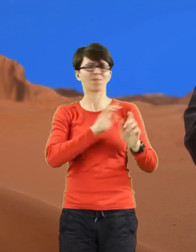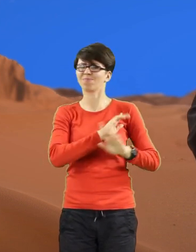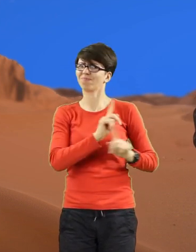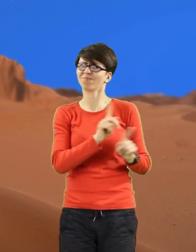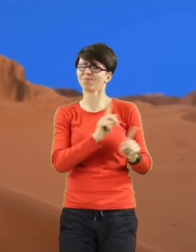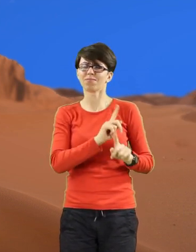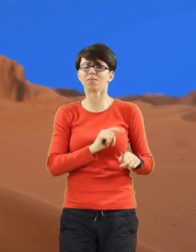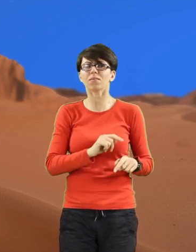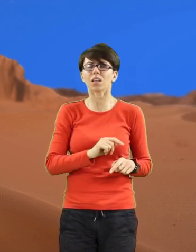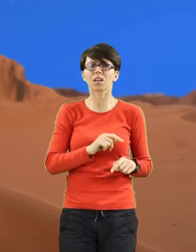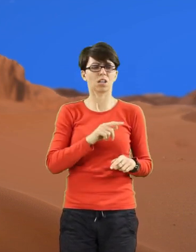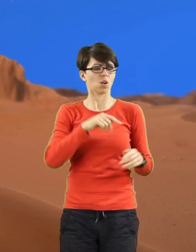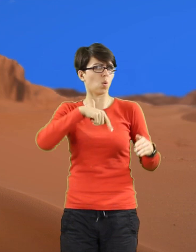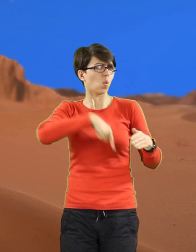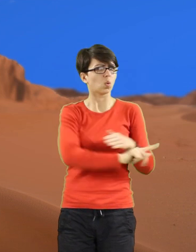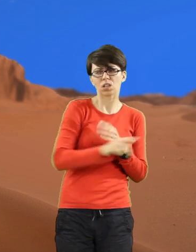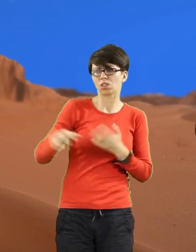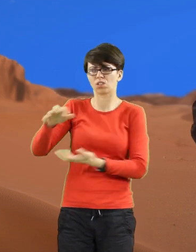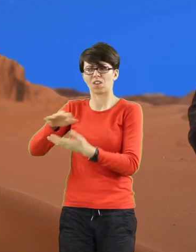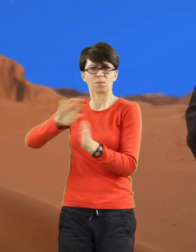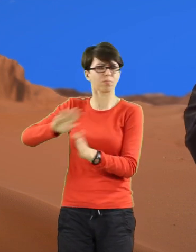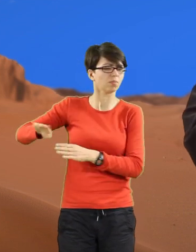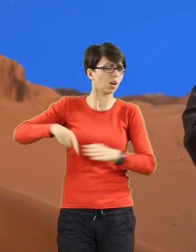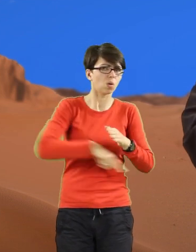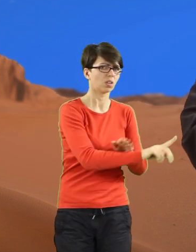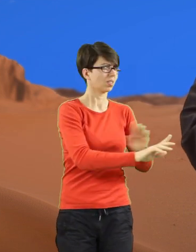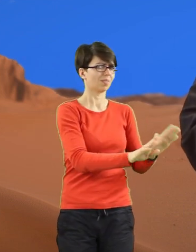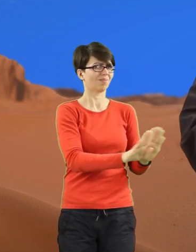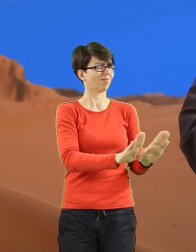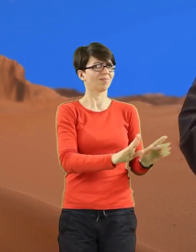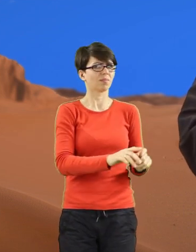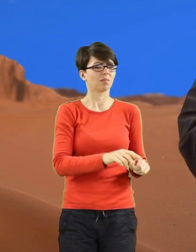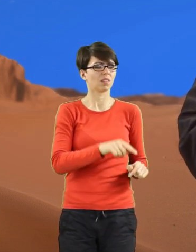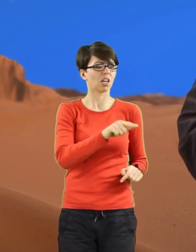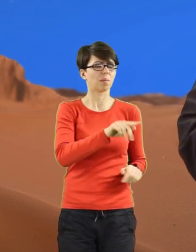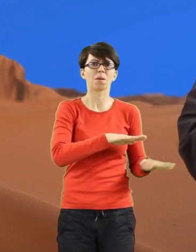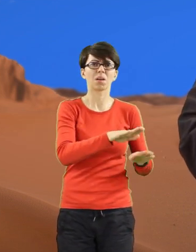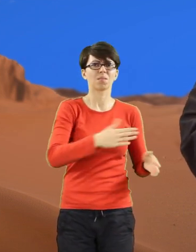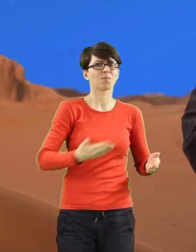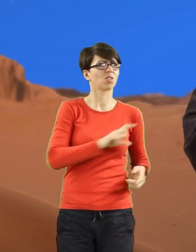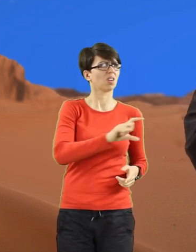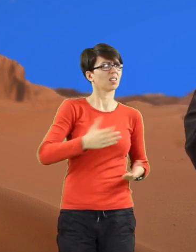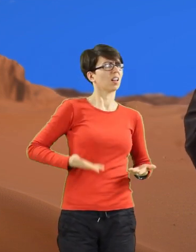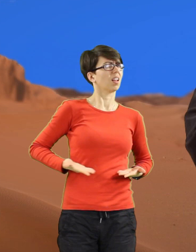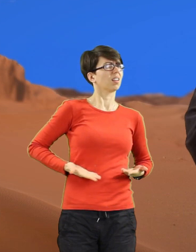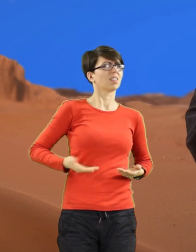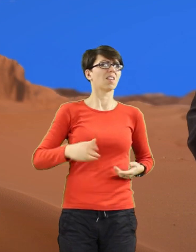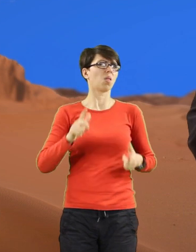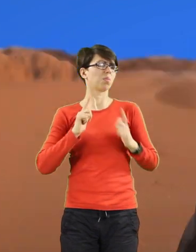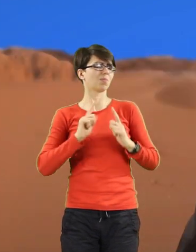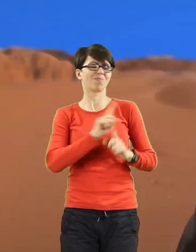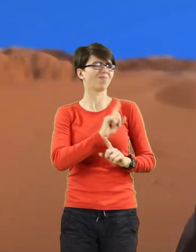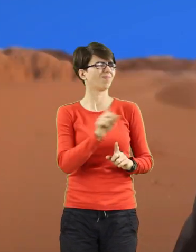Pustynia ta biblijna, pustynia Wielkiego Postu to nie jest czas lenistwa i odpoczynku.